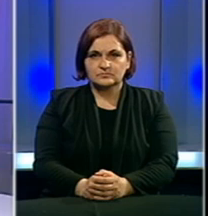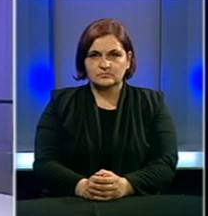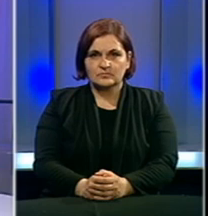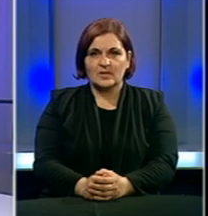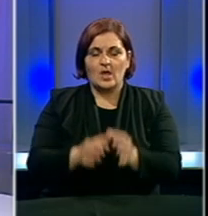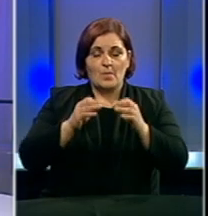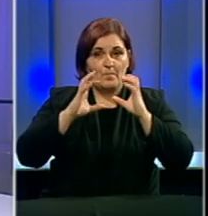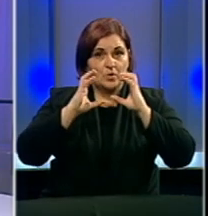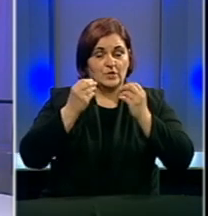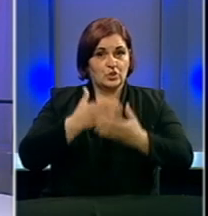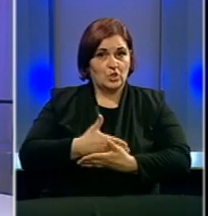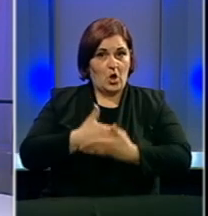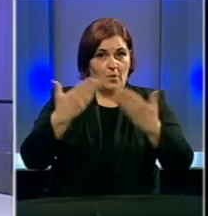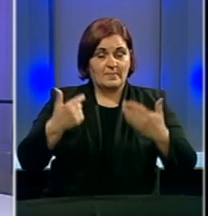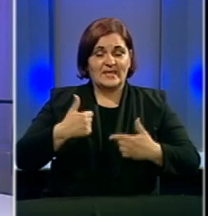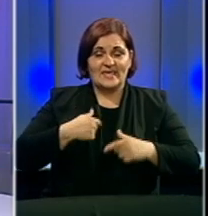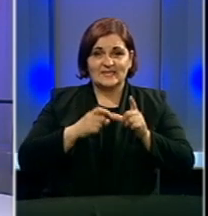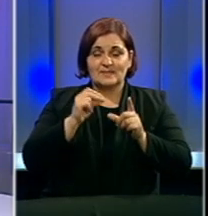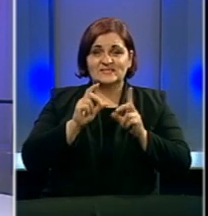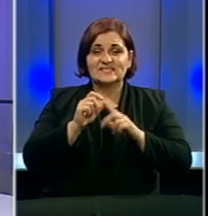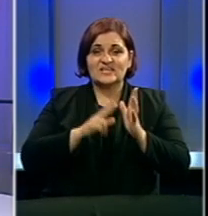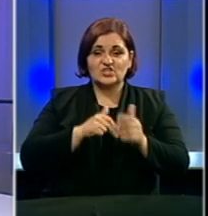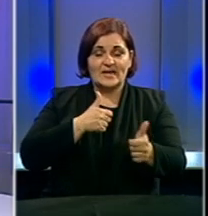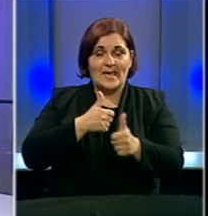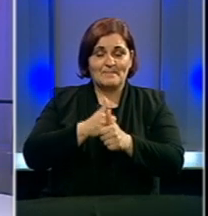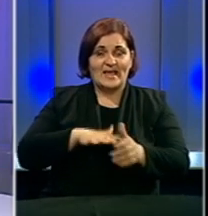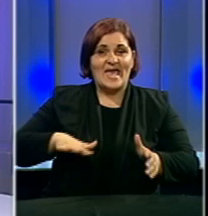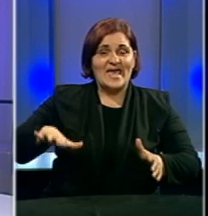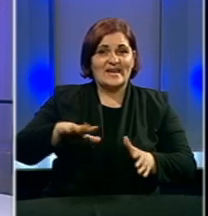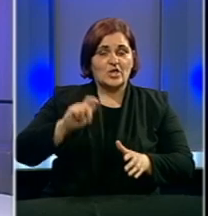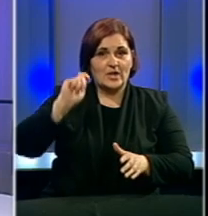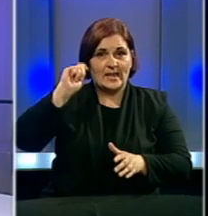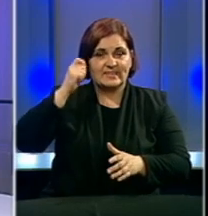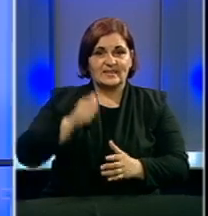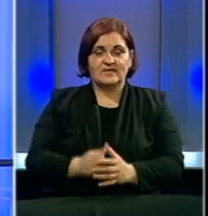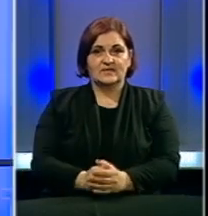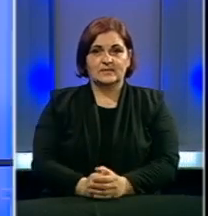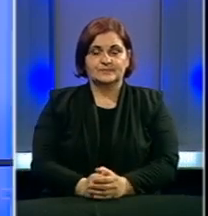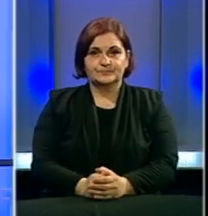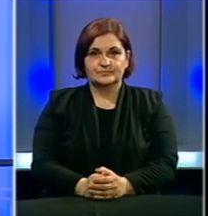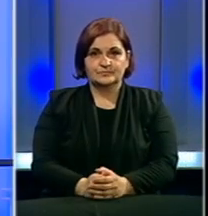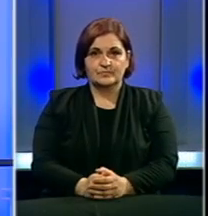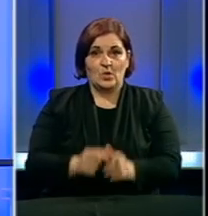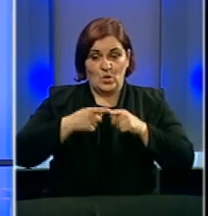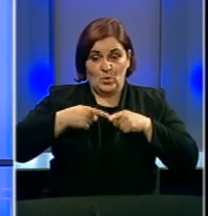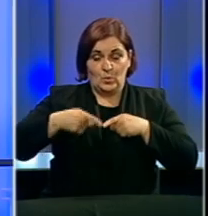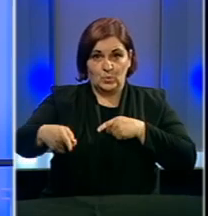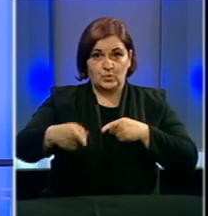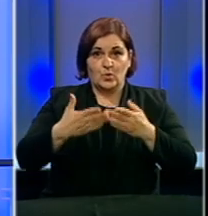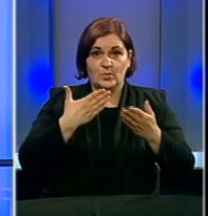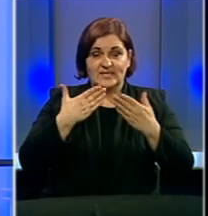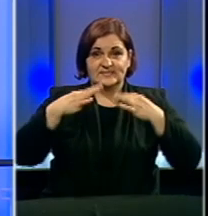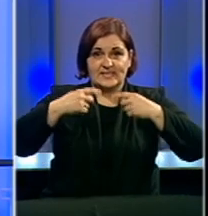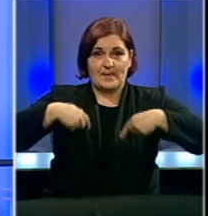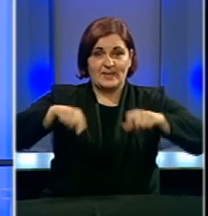Poštovani gledalci, dobar vam dan. Ja sam Srđan Krstić. Pratite regionalni dnevnik. U toku je sjednica